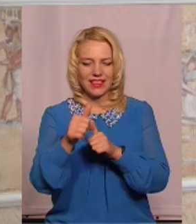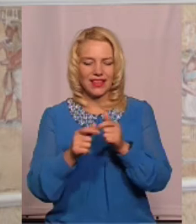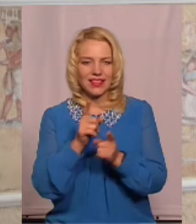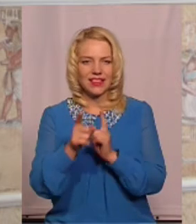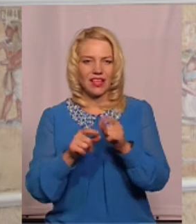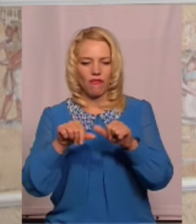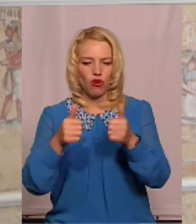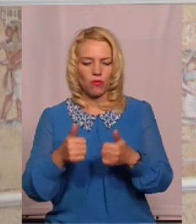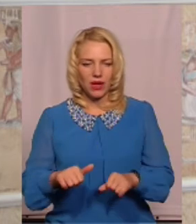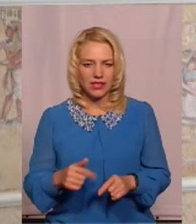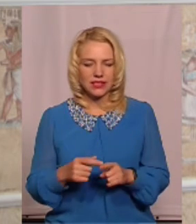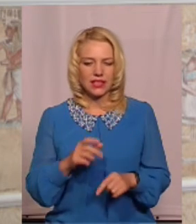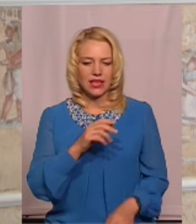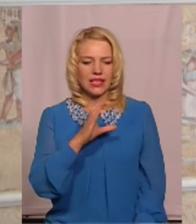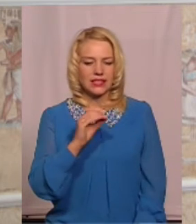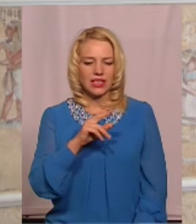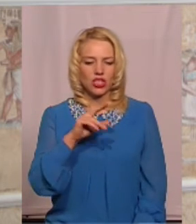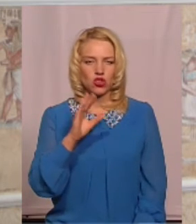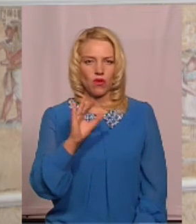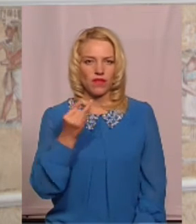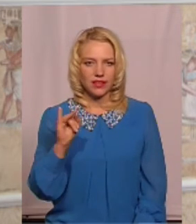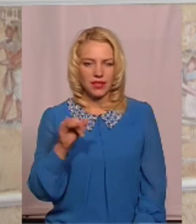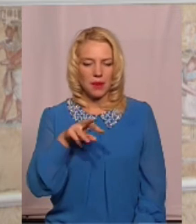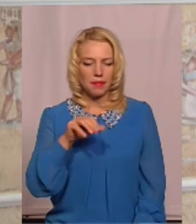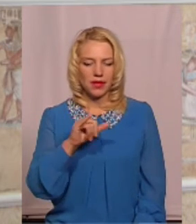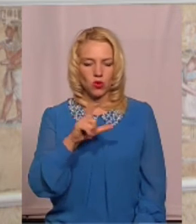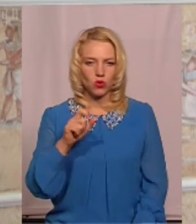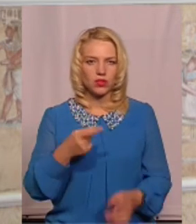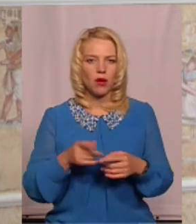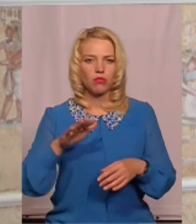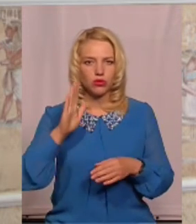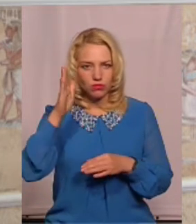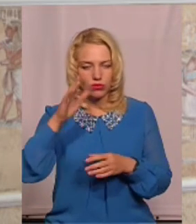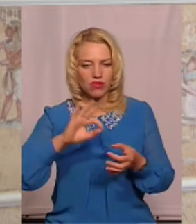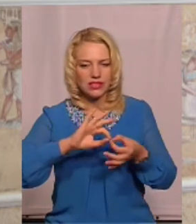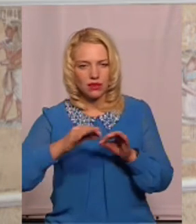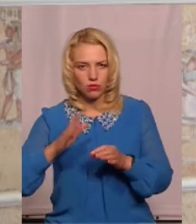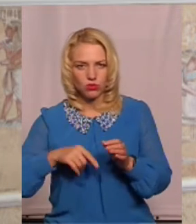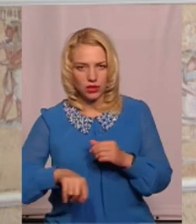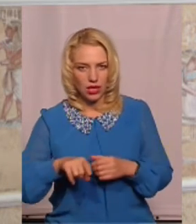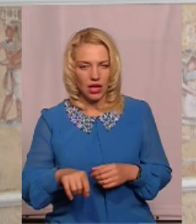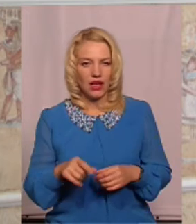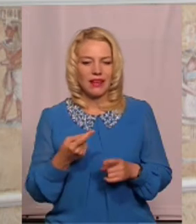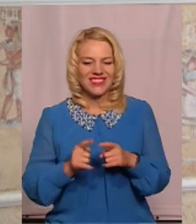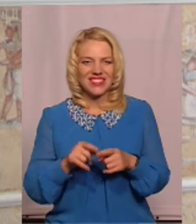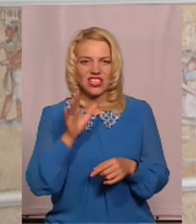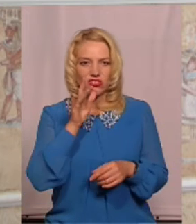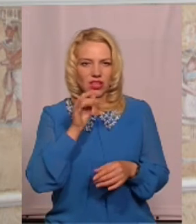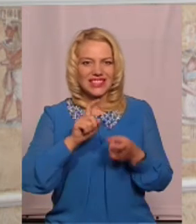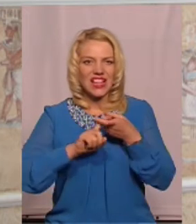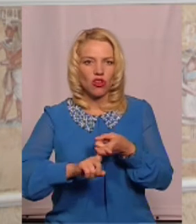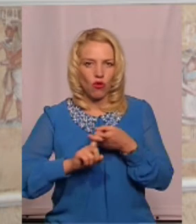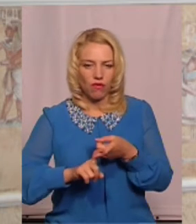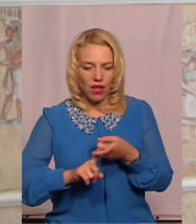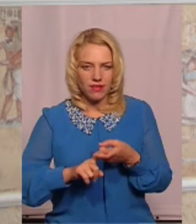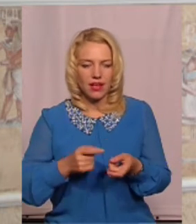подальшій це ускладнює сечовопускання. По-друге, в цей час розвивається інфікування сечововідних шляхів